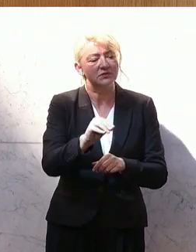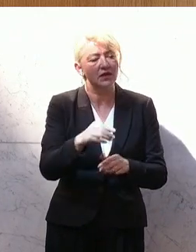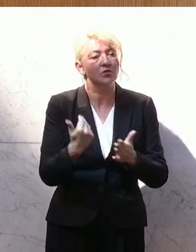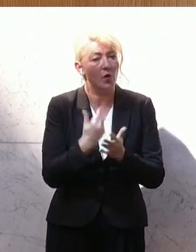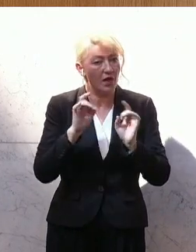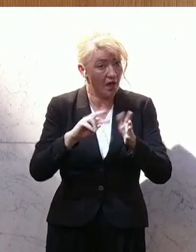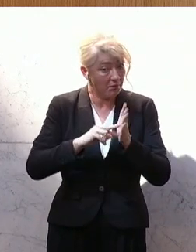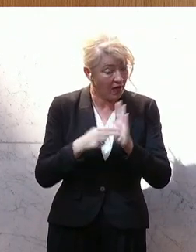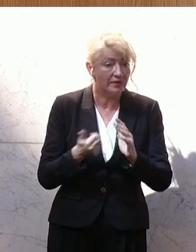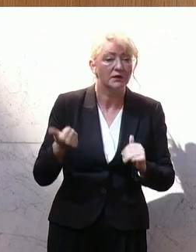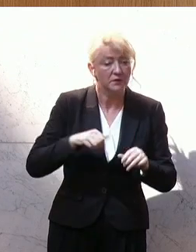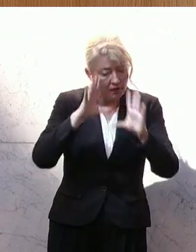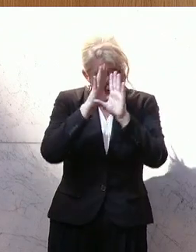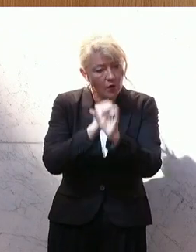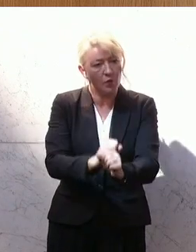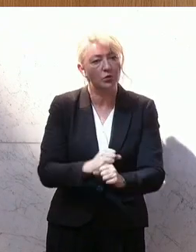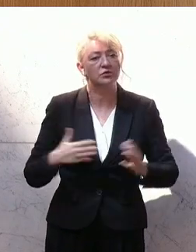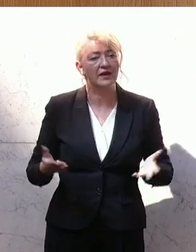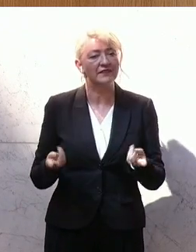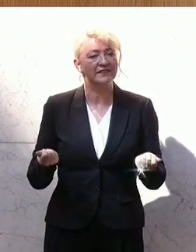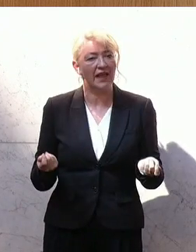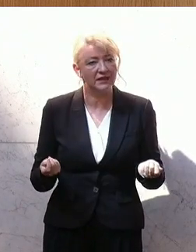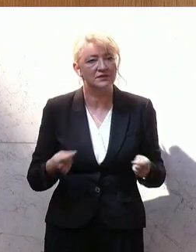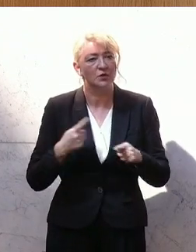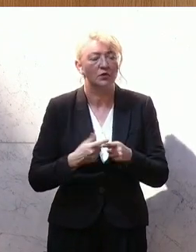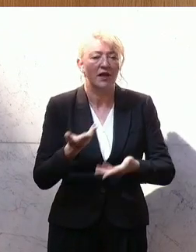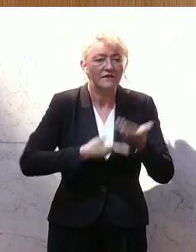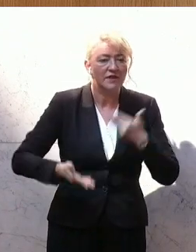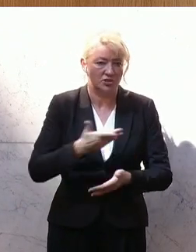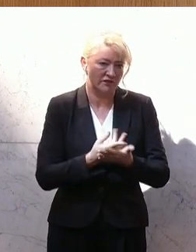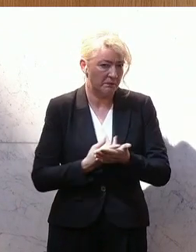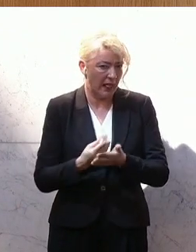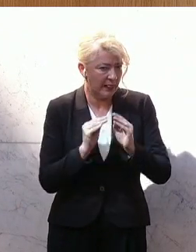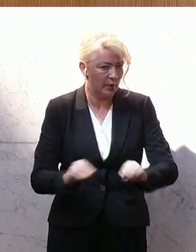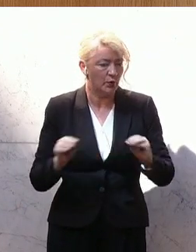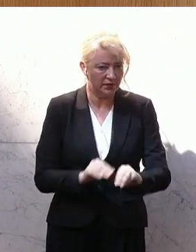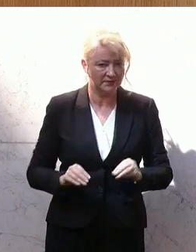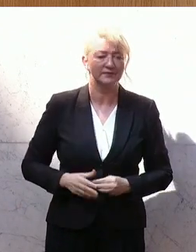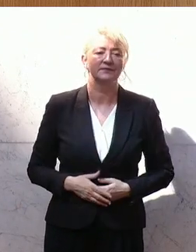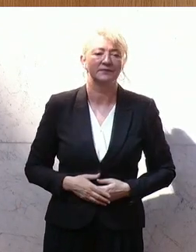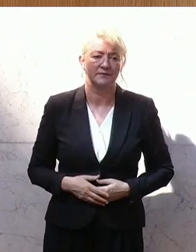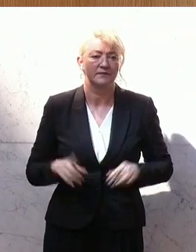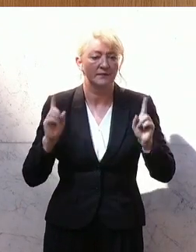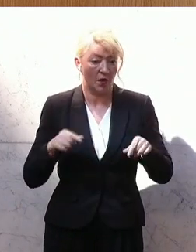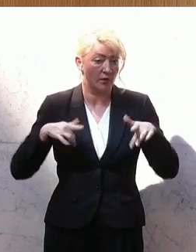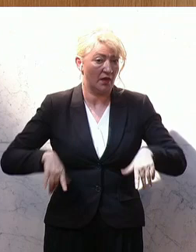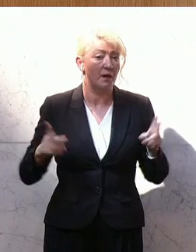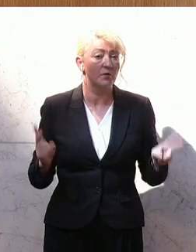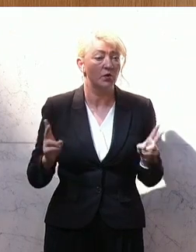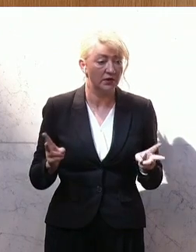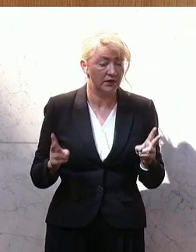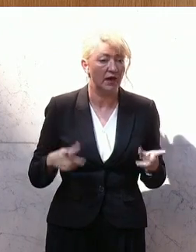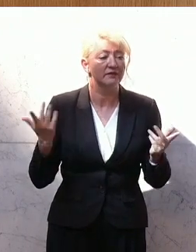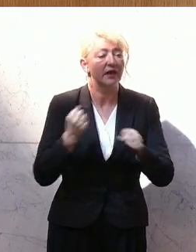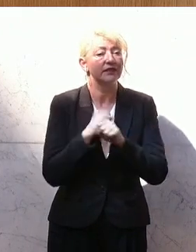Lehrplänen ein besonderer Fokus auf die Finanz- und Wirtschaftsbildung gelegt wird. Und wir haben auch die Möglichkeiten der